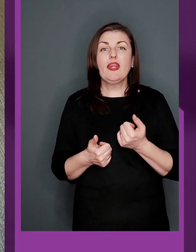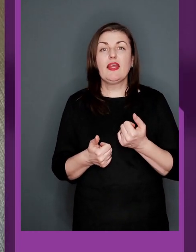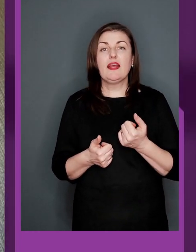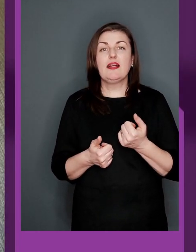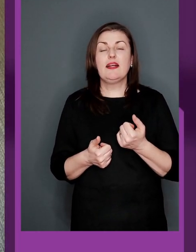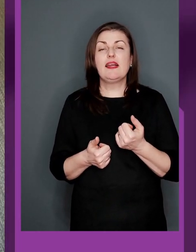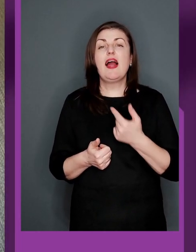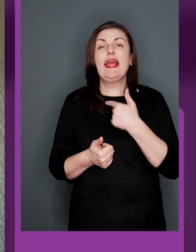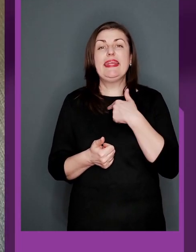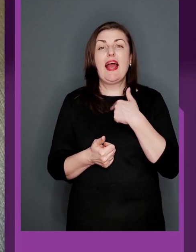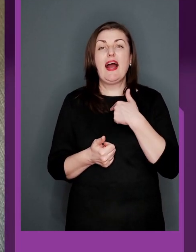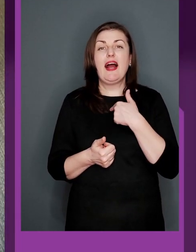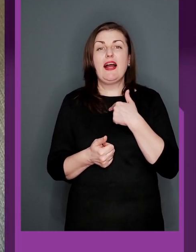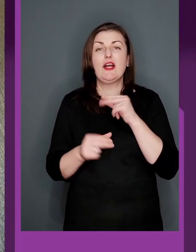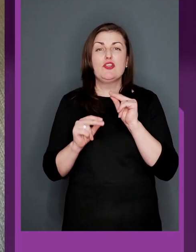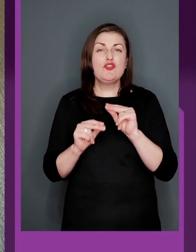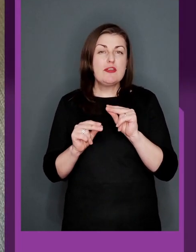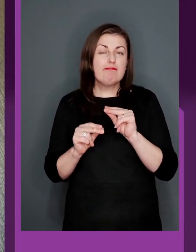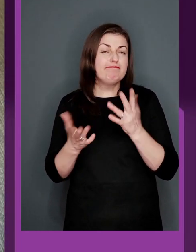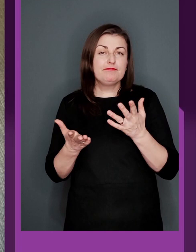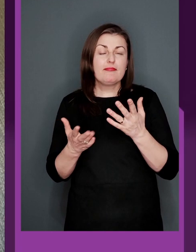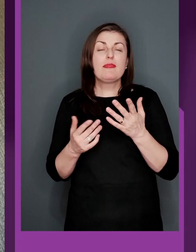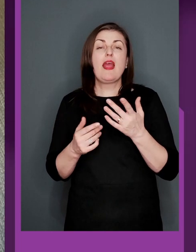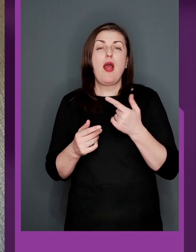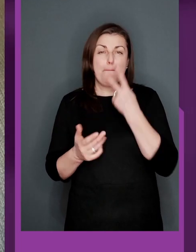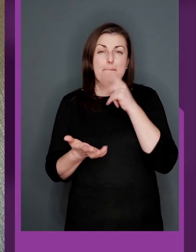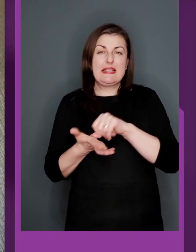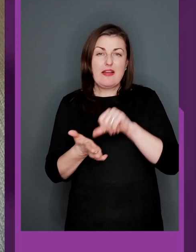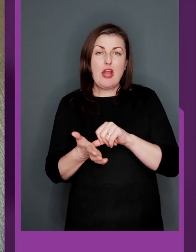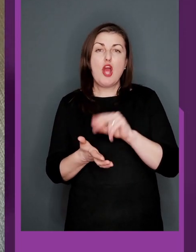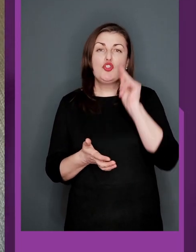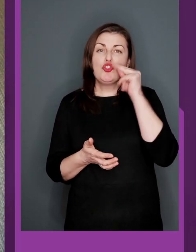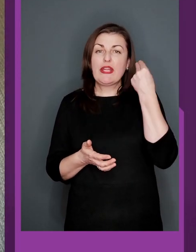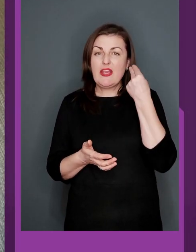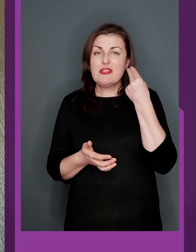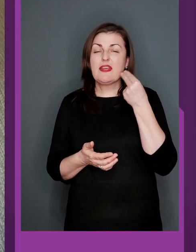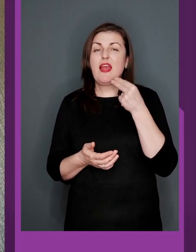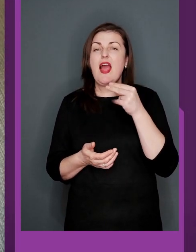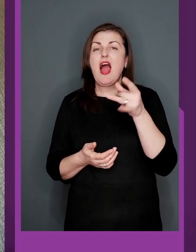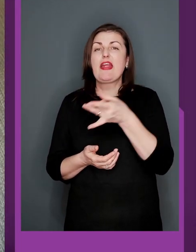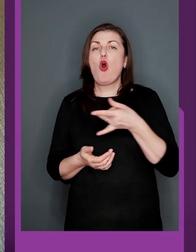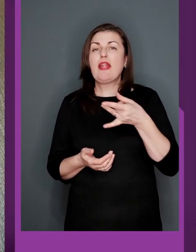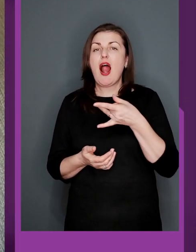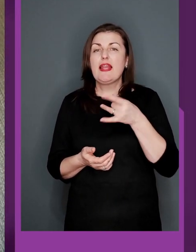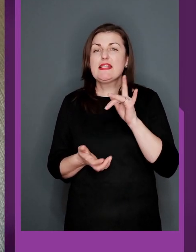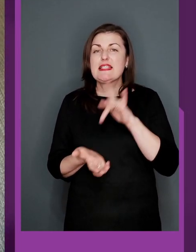я на сьогоднішній день представляю Чернігівський